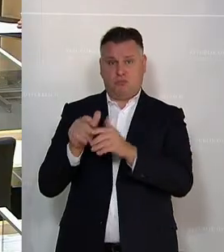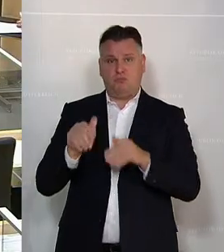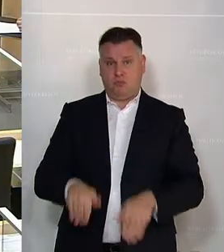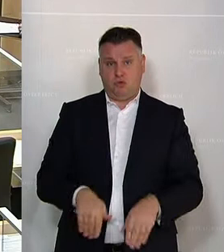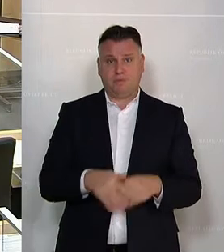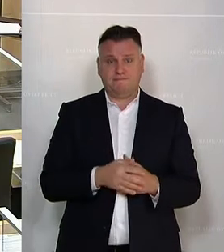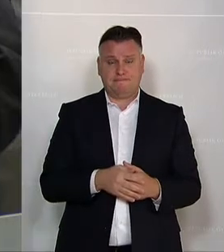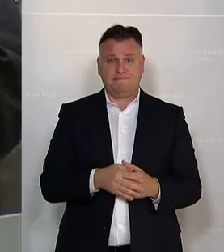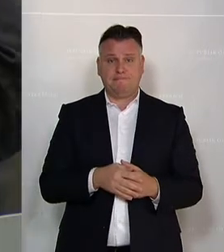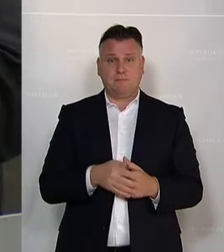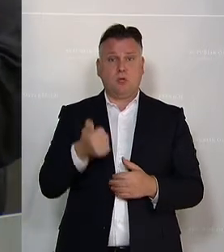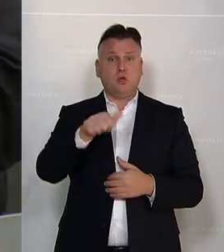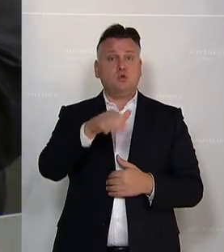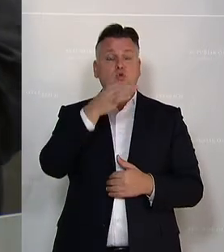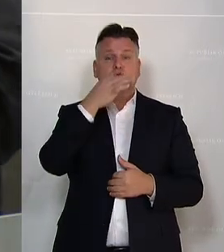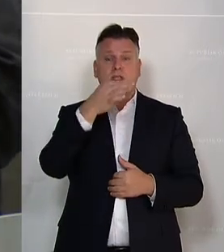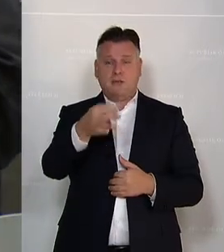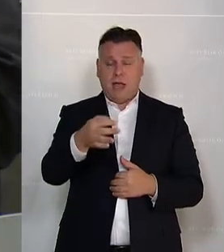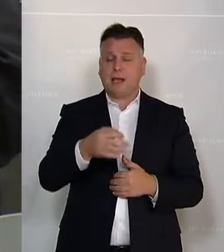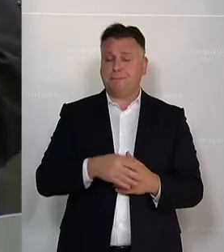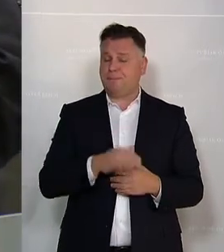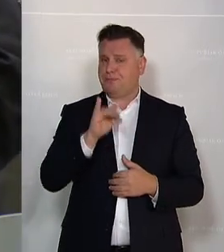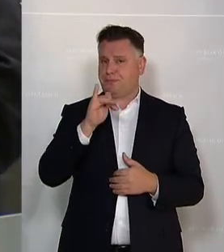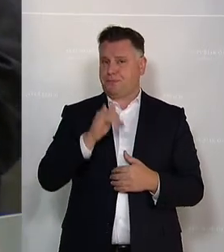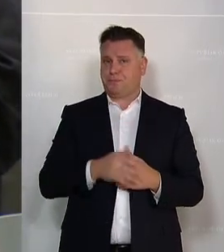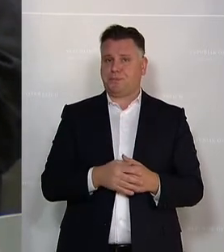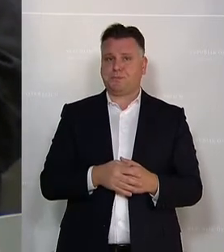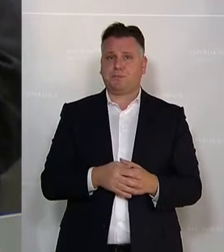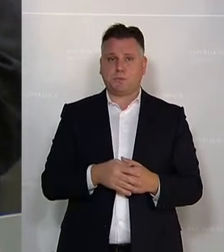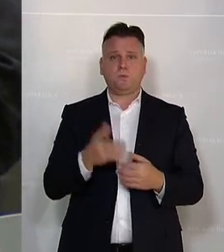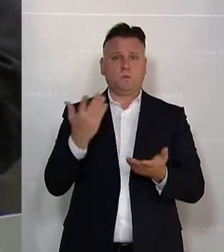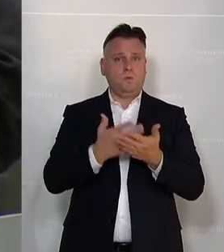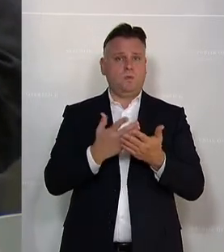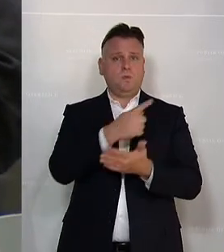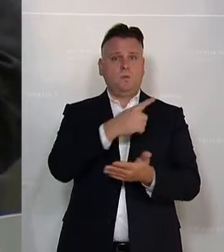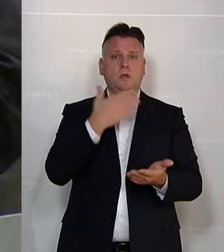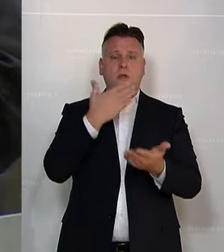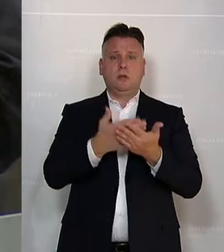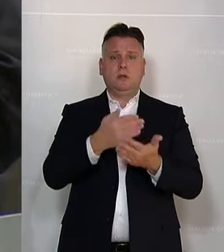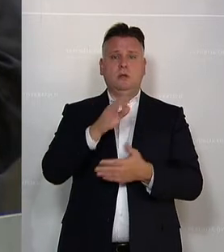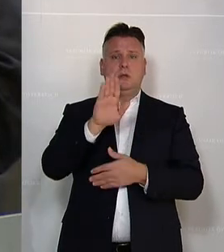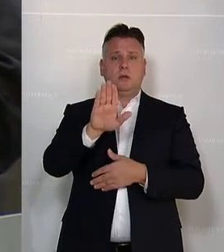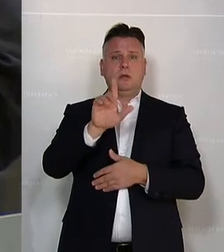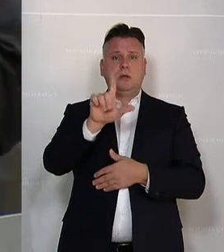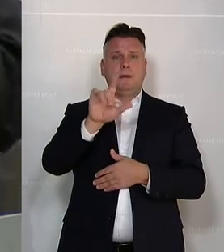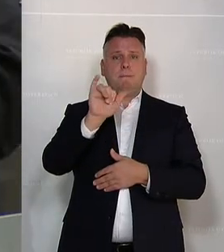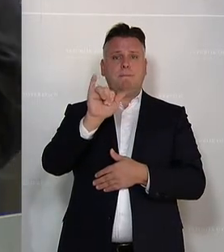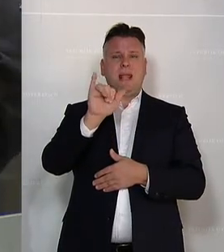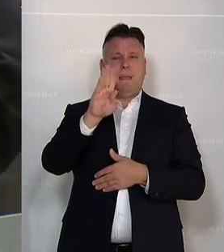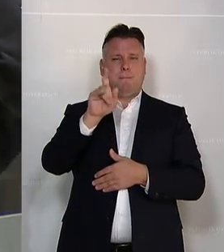Sitz, Frage? Frage. Es liegt ja der Bericht zu Bleiburg-Blieberg vor.